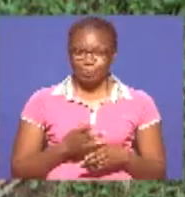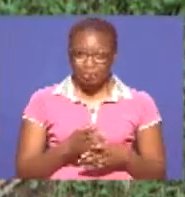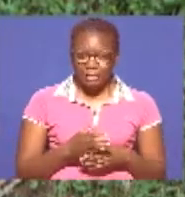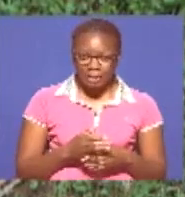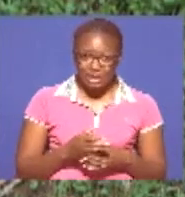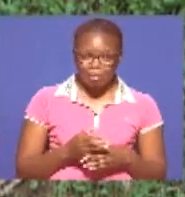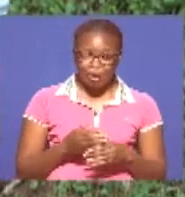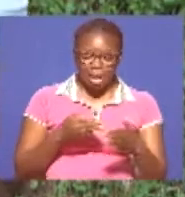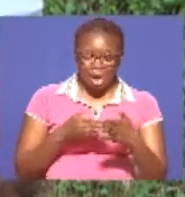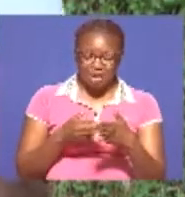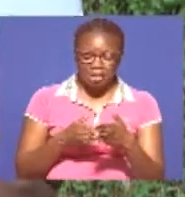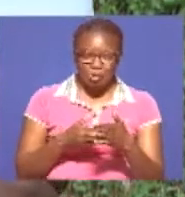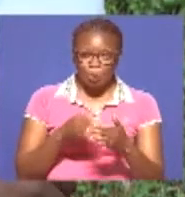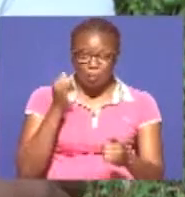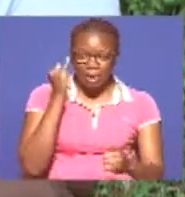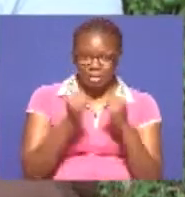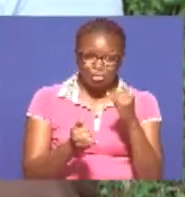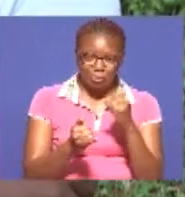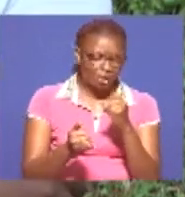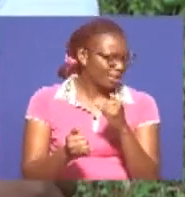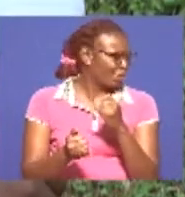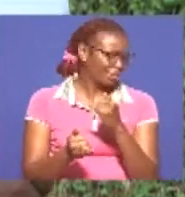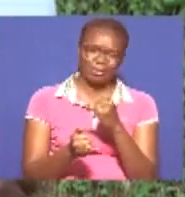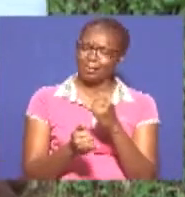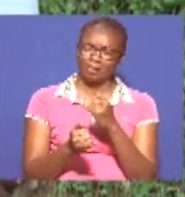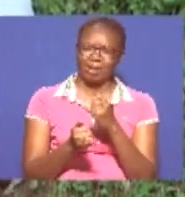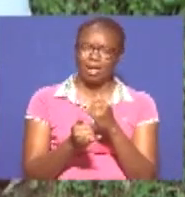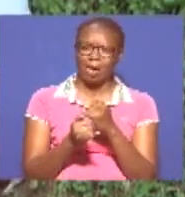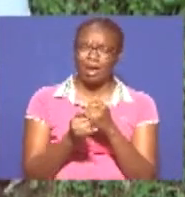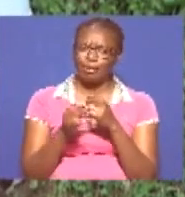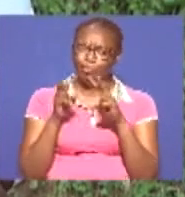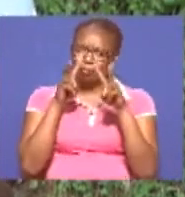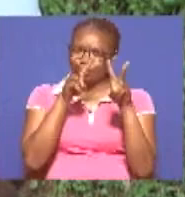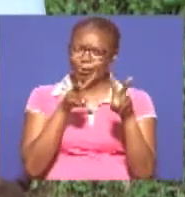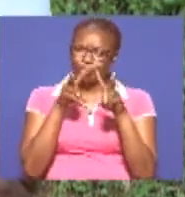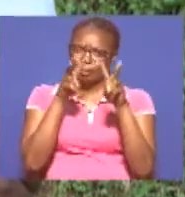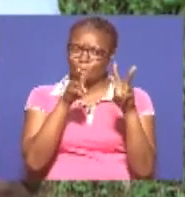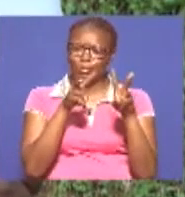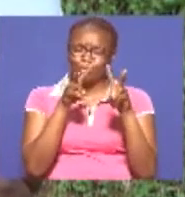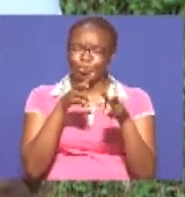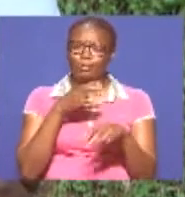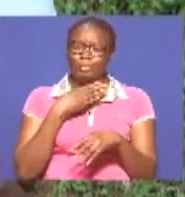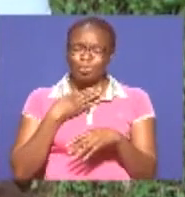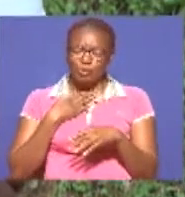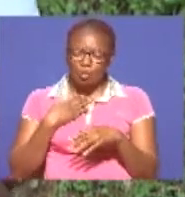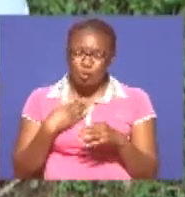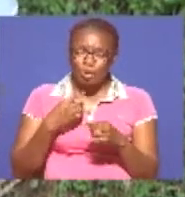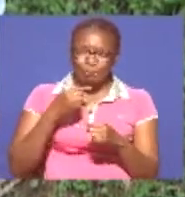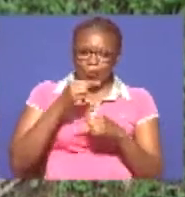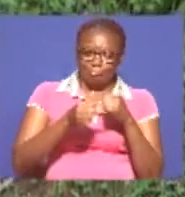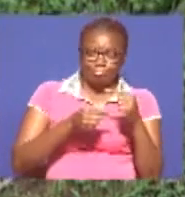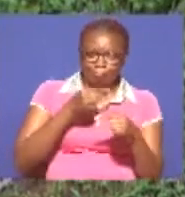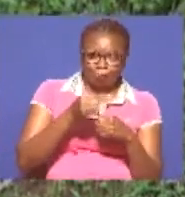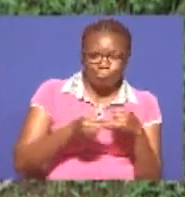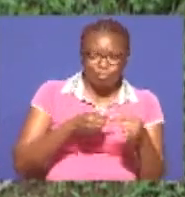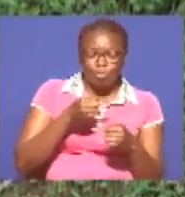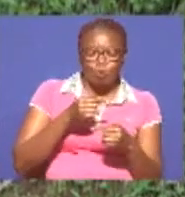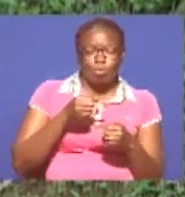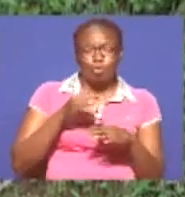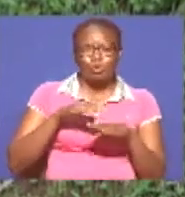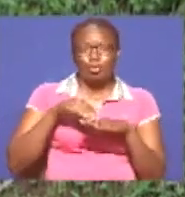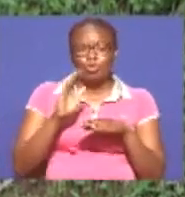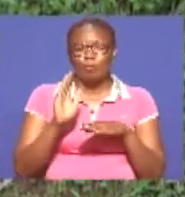tujafika kwenye tunaenda Shambaletu bado lingali dogo na pia tunataka kuendelea zaidi